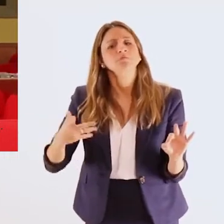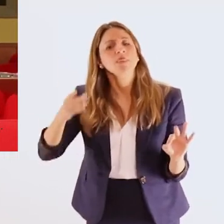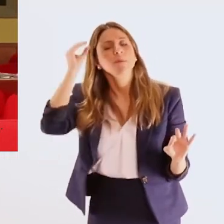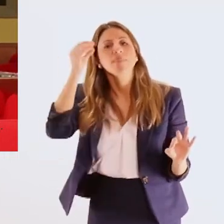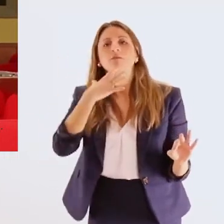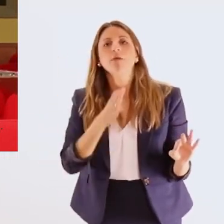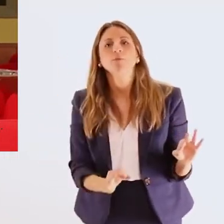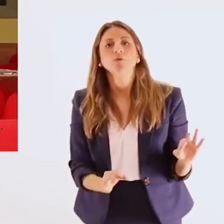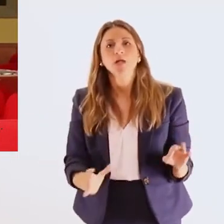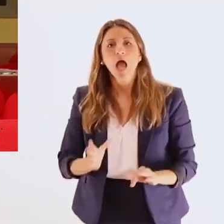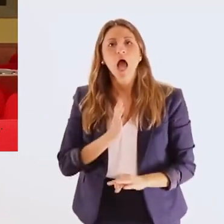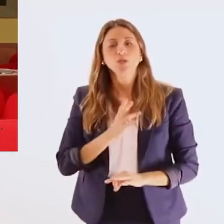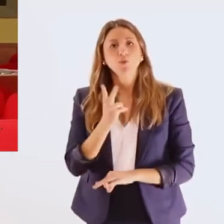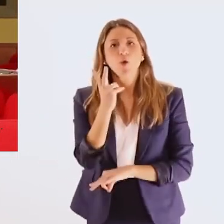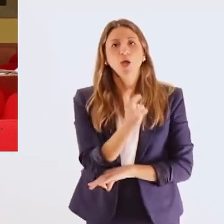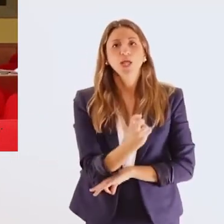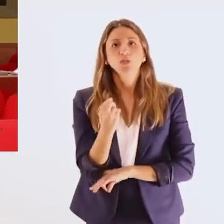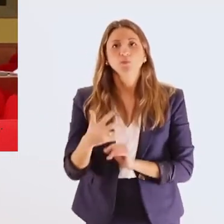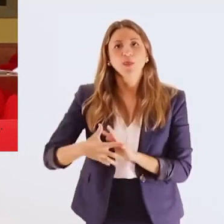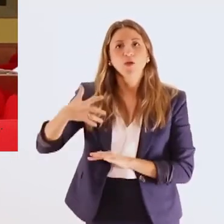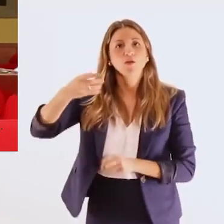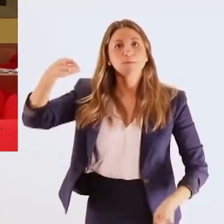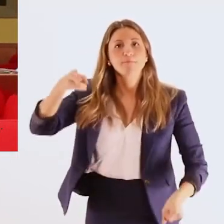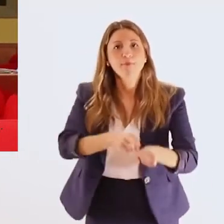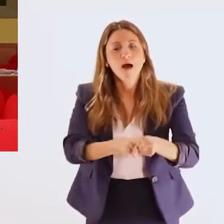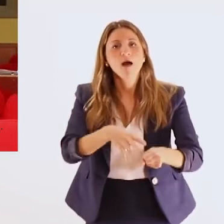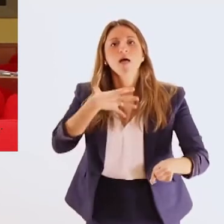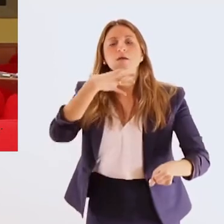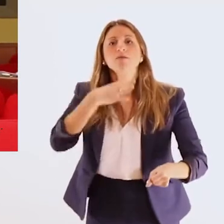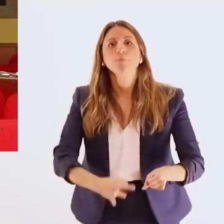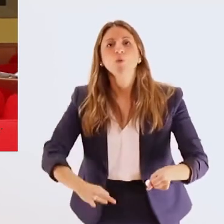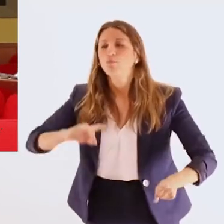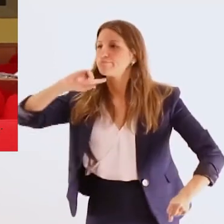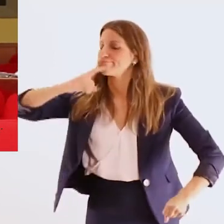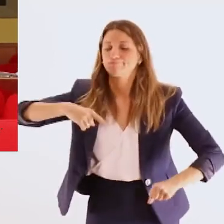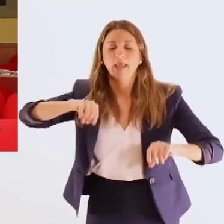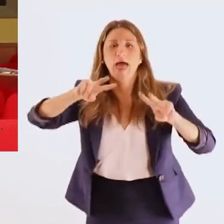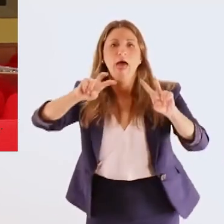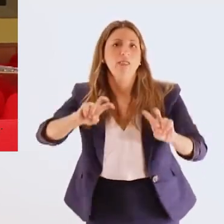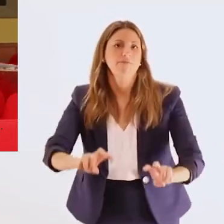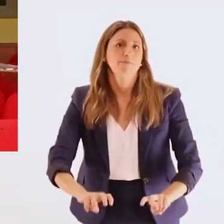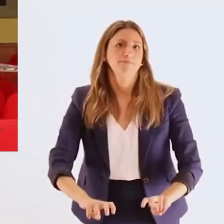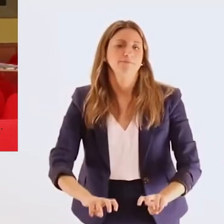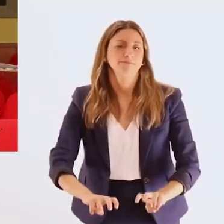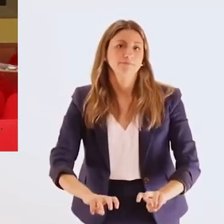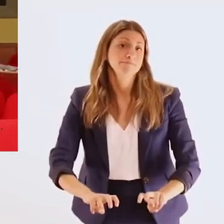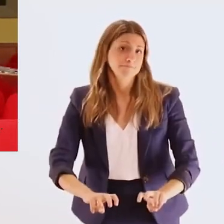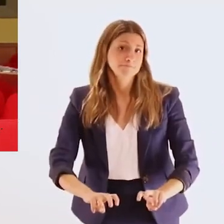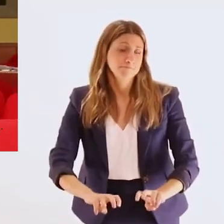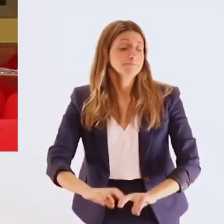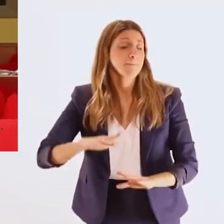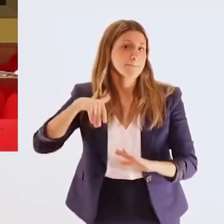η δικαιοσύνη είμαι σίγουρος ότι θα εξετάσει τα αίτια του